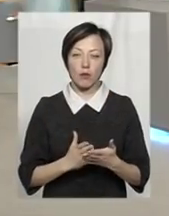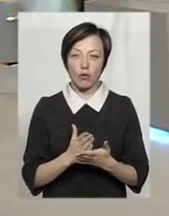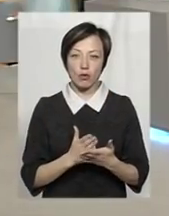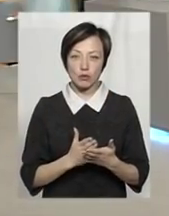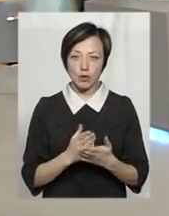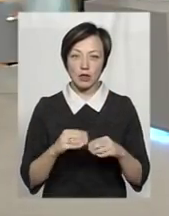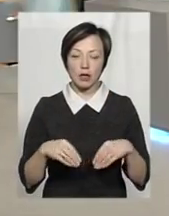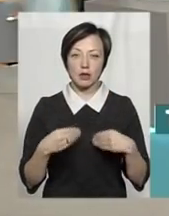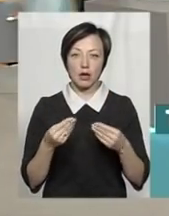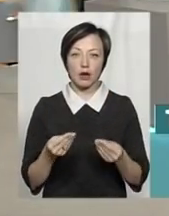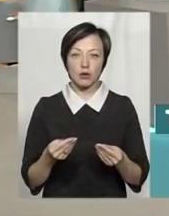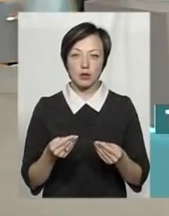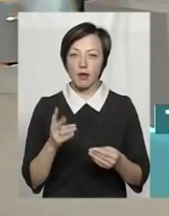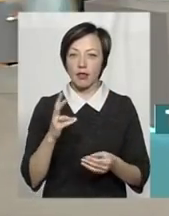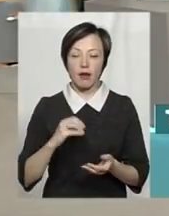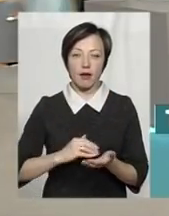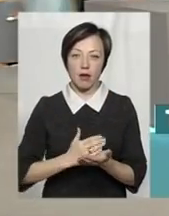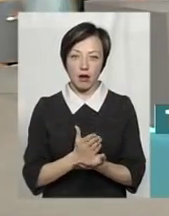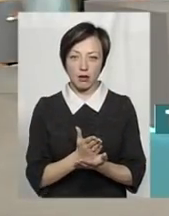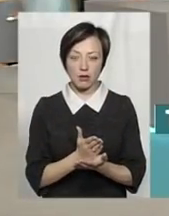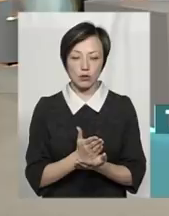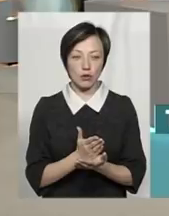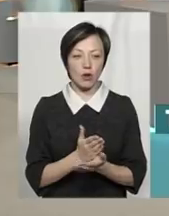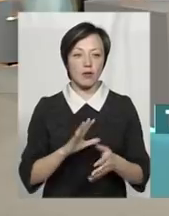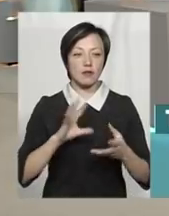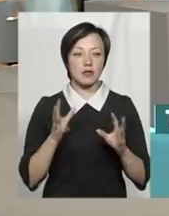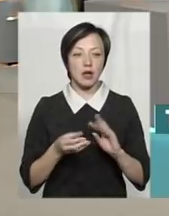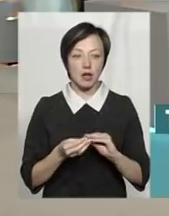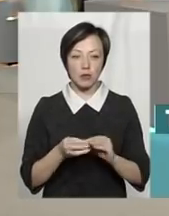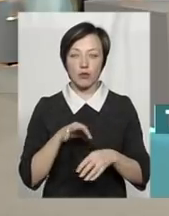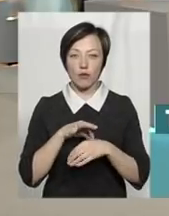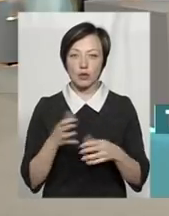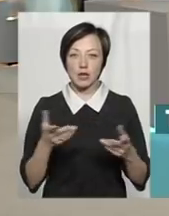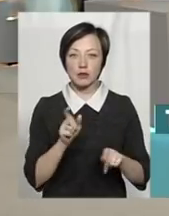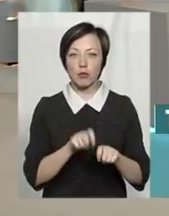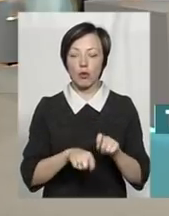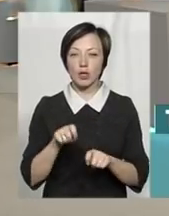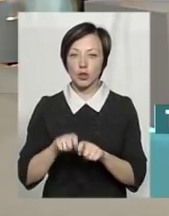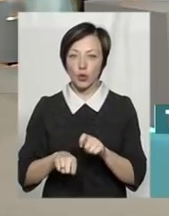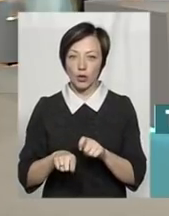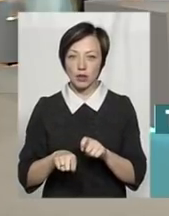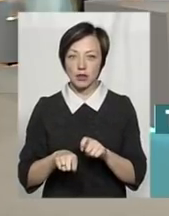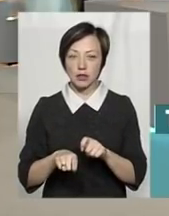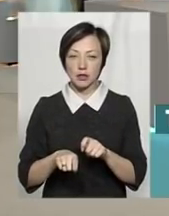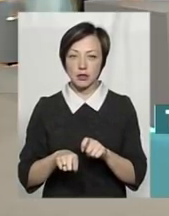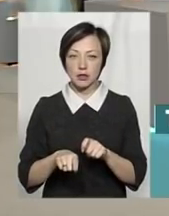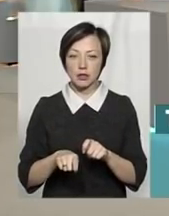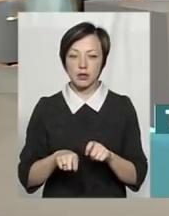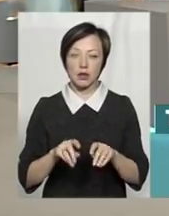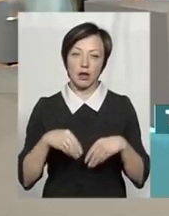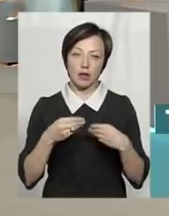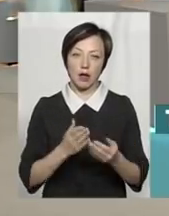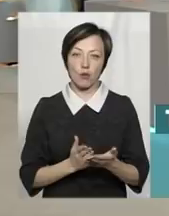надаються неякісно. Взагалі, проводиться якийсь моніторинг надання